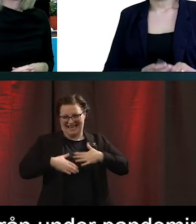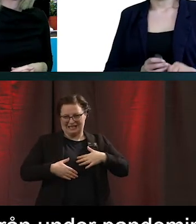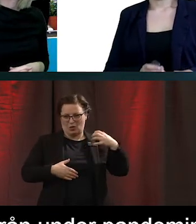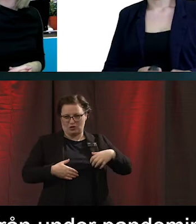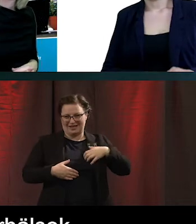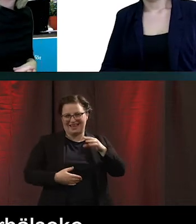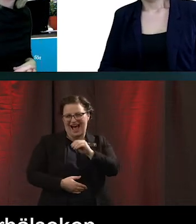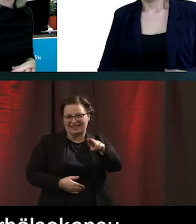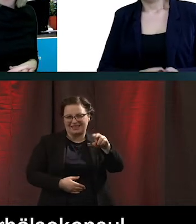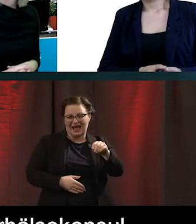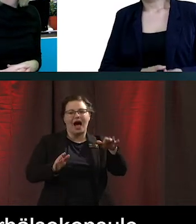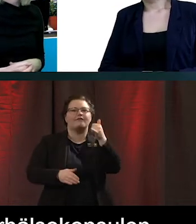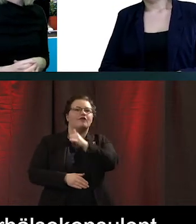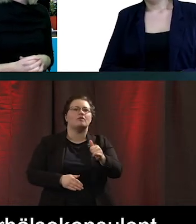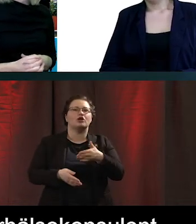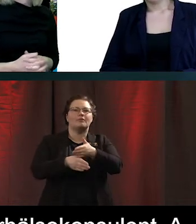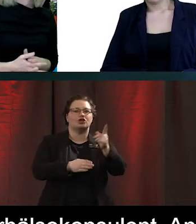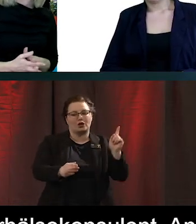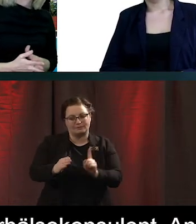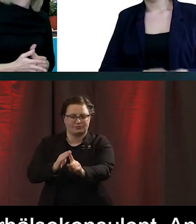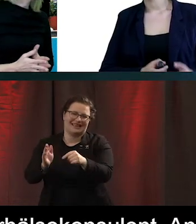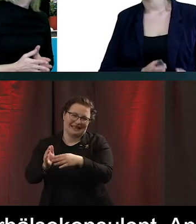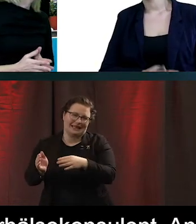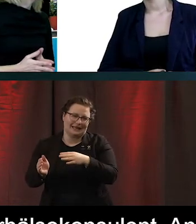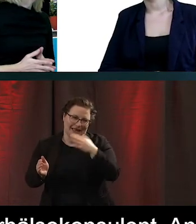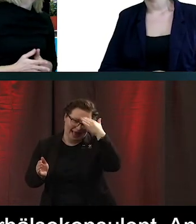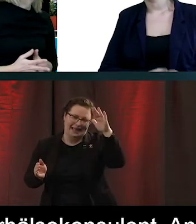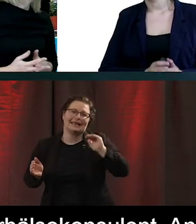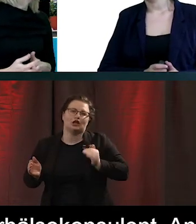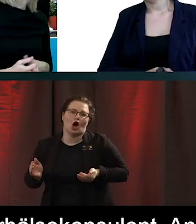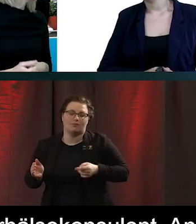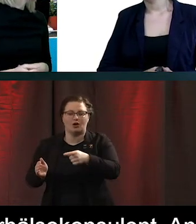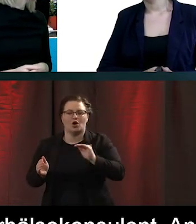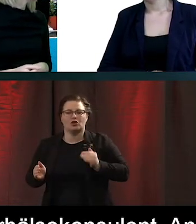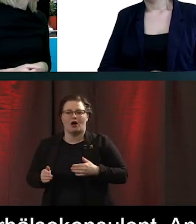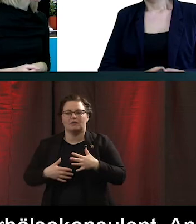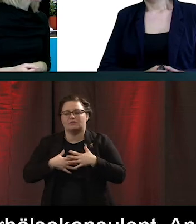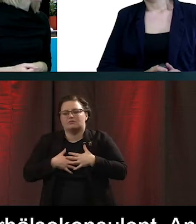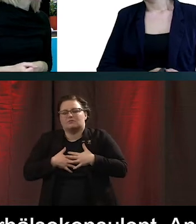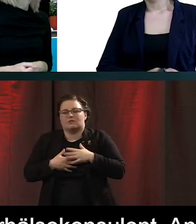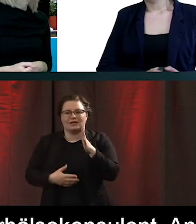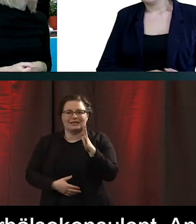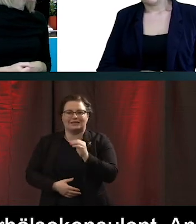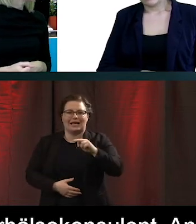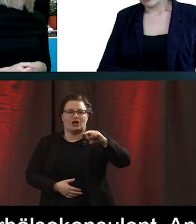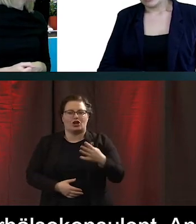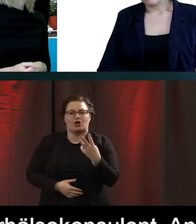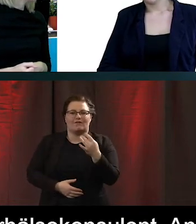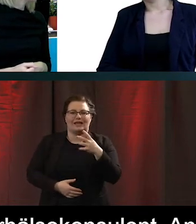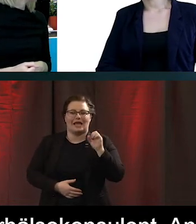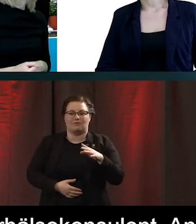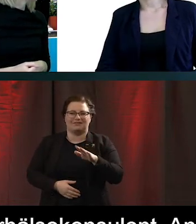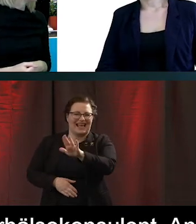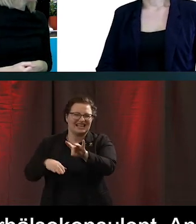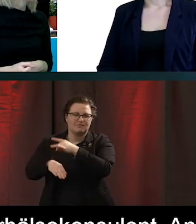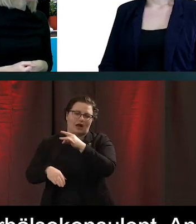förebyggande hembesök hos en lite äldre dam. Hon har alltid älskat Jerry Williams. Men hennes man gillade inte Jerry Williams.